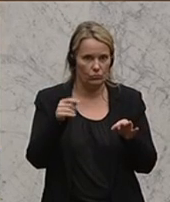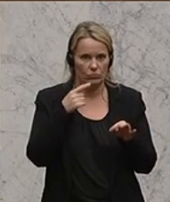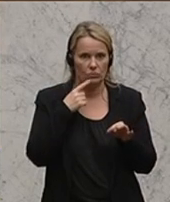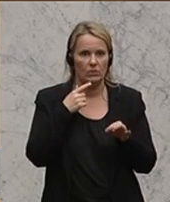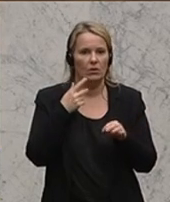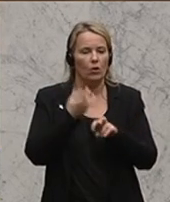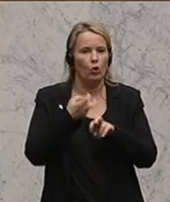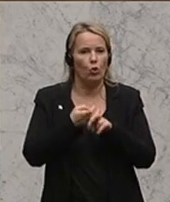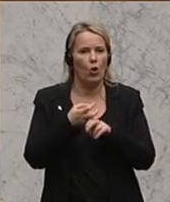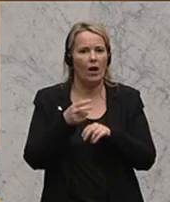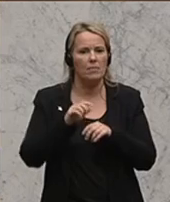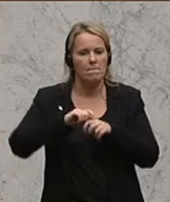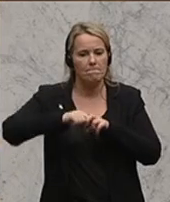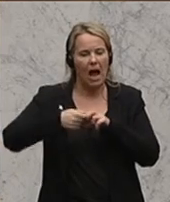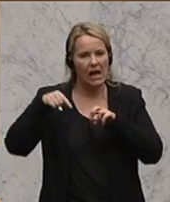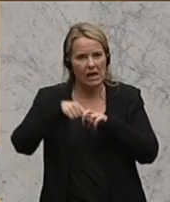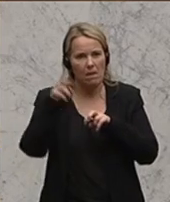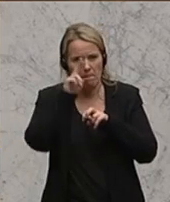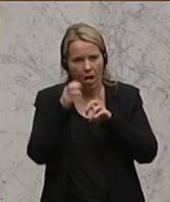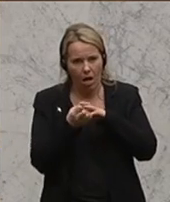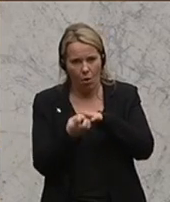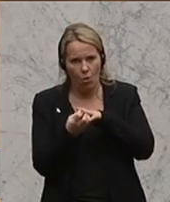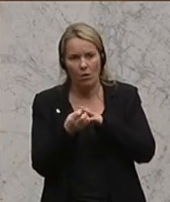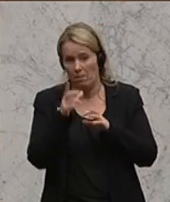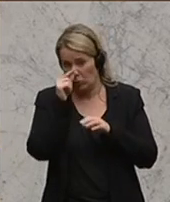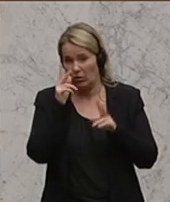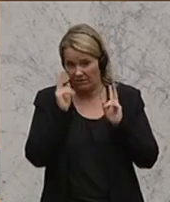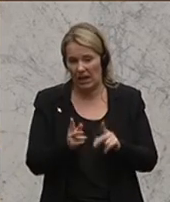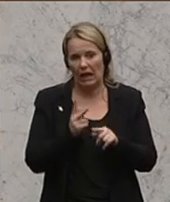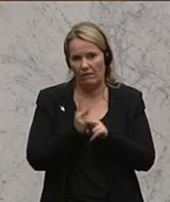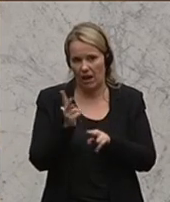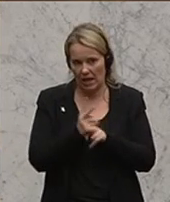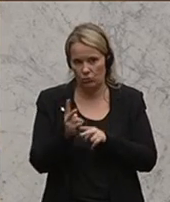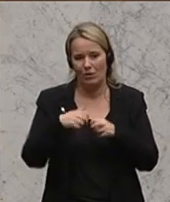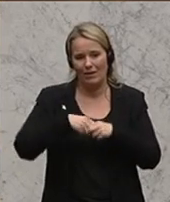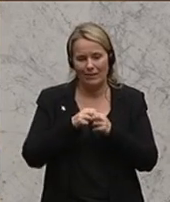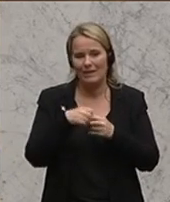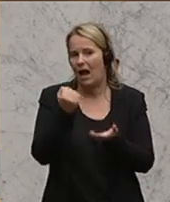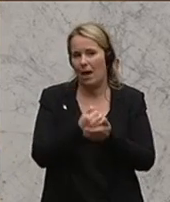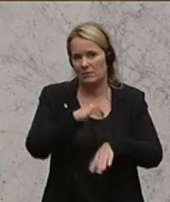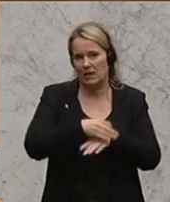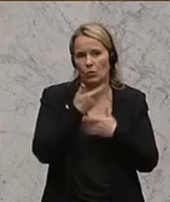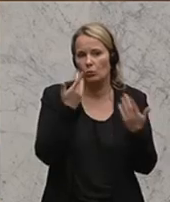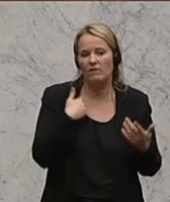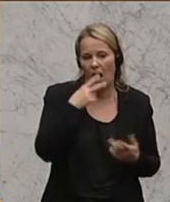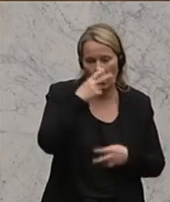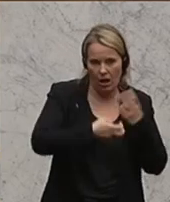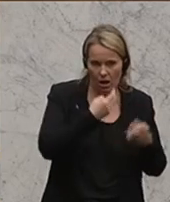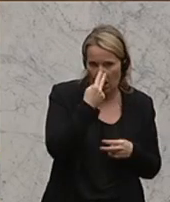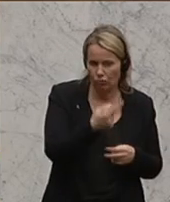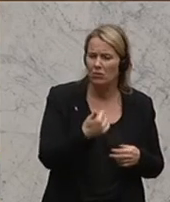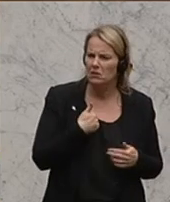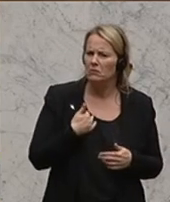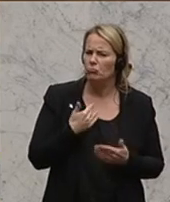Knochenmarködem im Schienbeinknopf. Das heißt, sie hat eine wirkliche Verletzung am Knie gehabt, das Knie hat sich die Amtsärztin gar nicht angeschaut. Was mich besonders